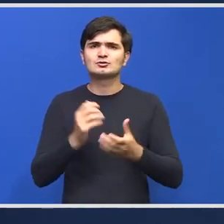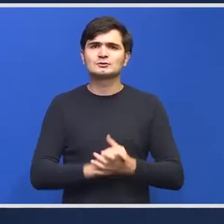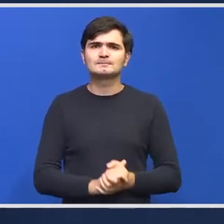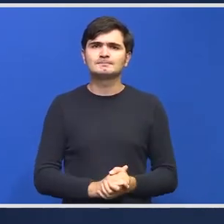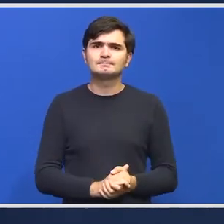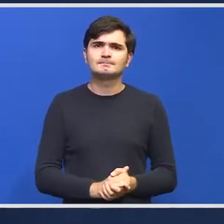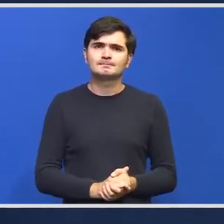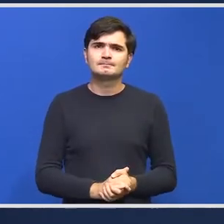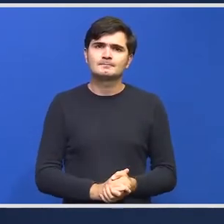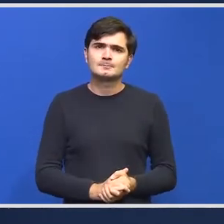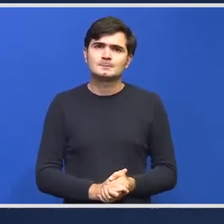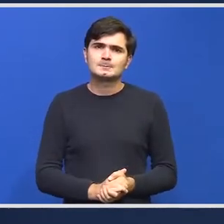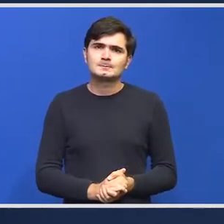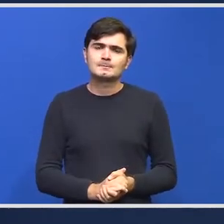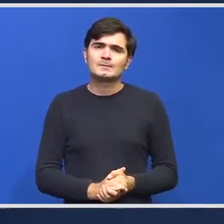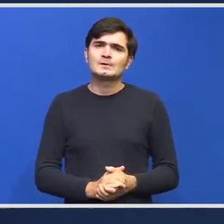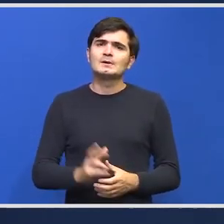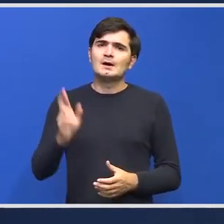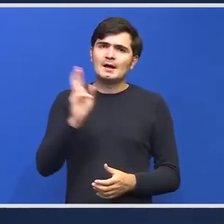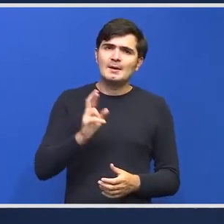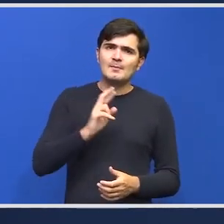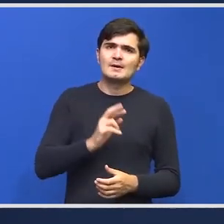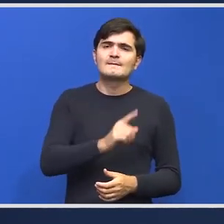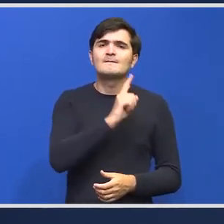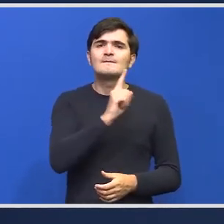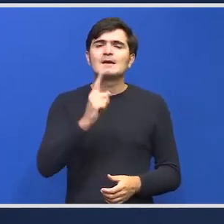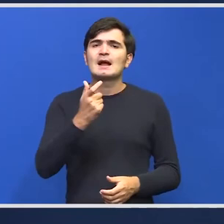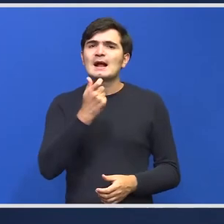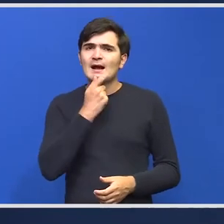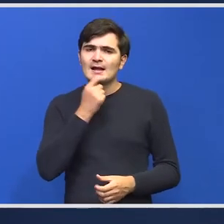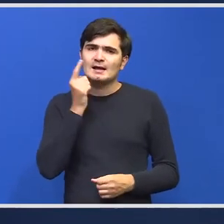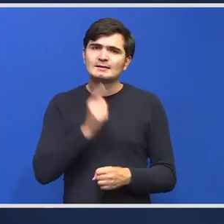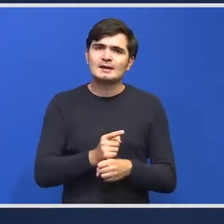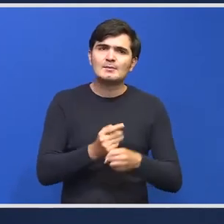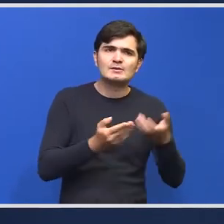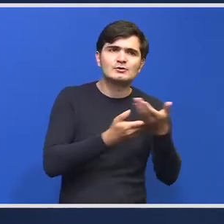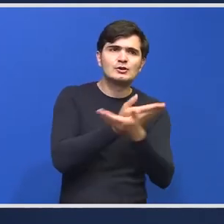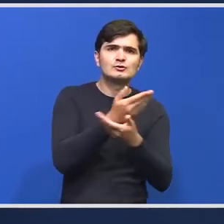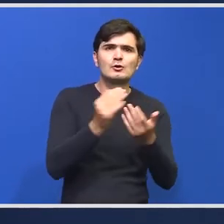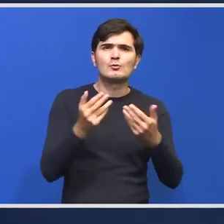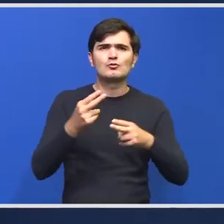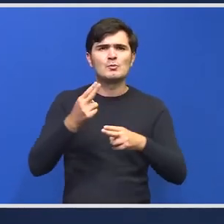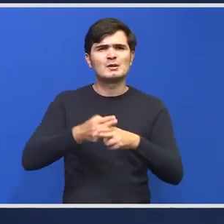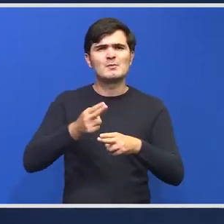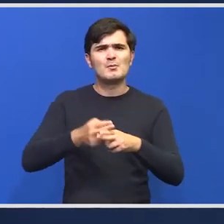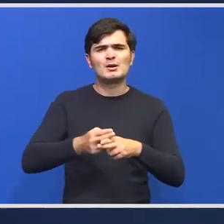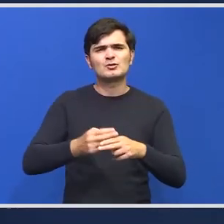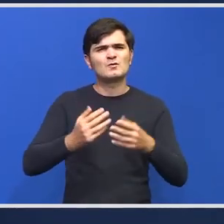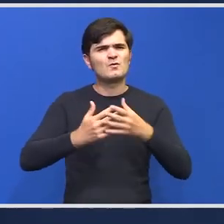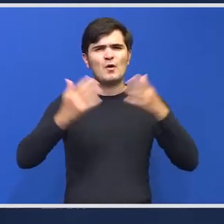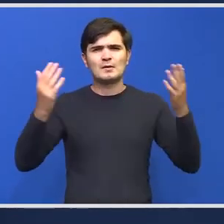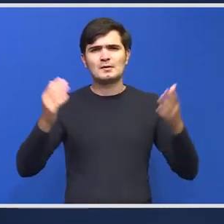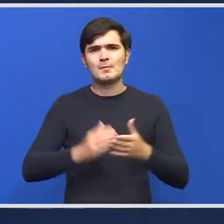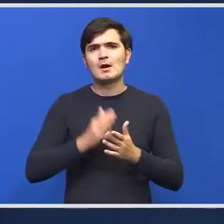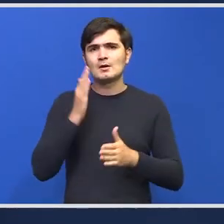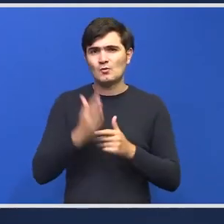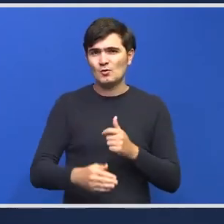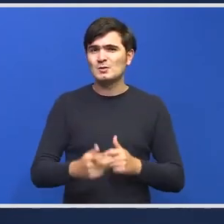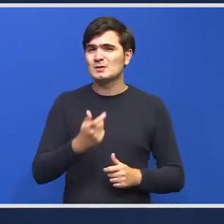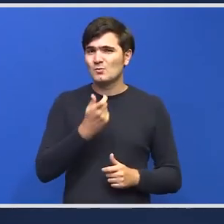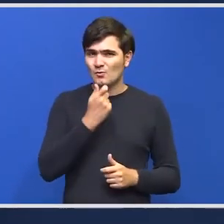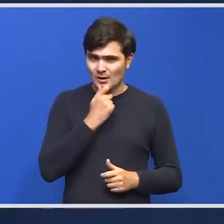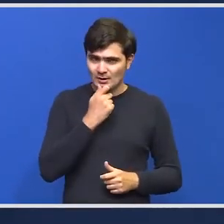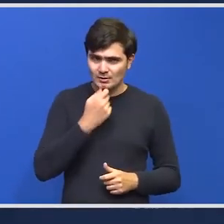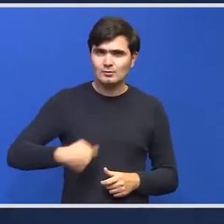avem de gestionat anual un număr de pacienți extraordinar de mare am avut în ultimul an